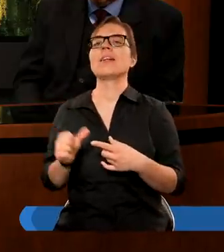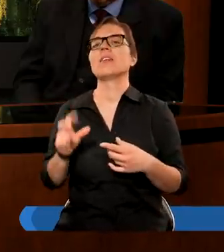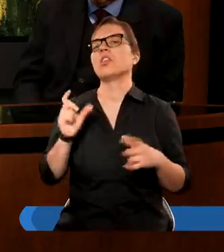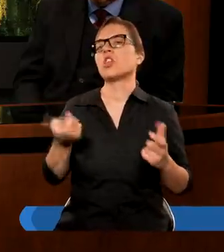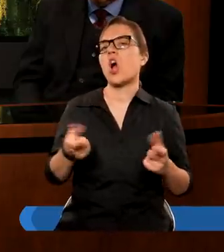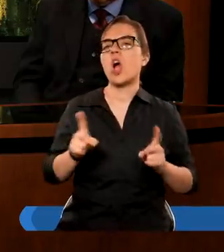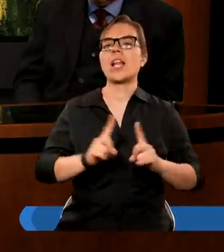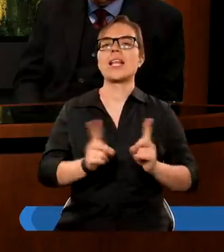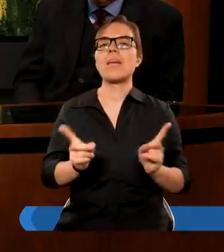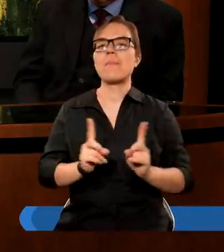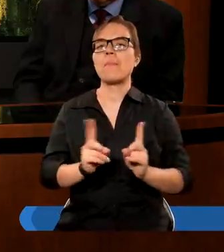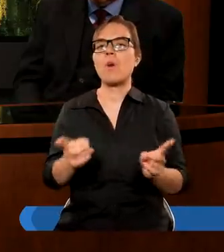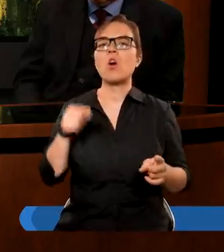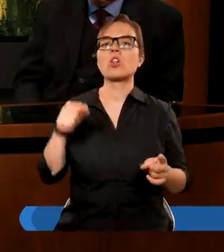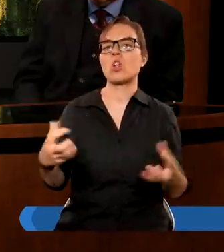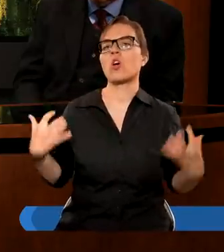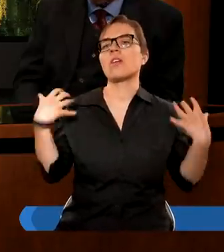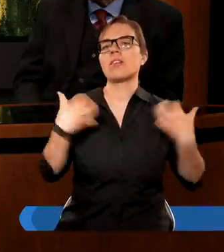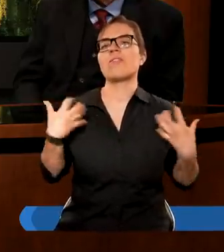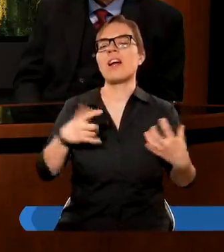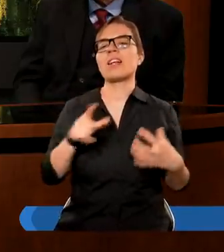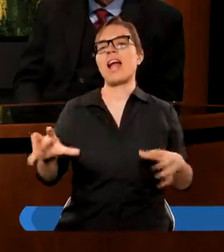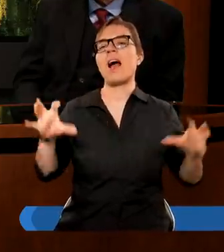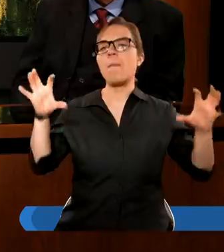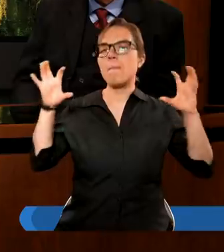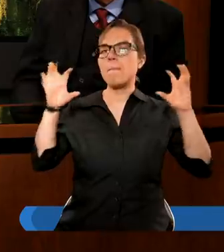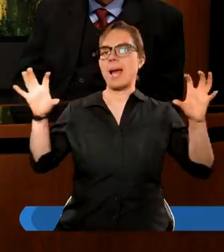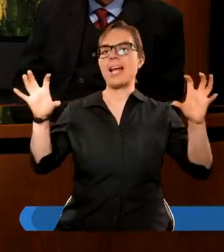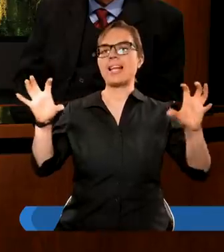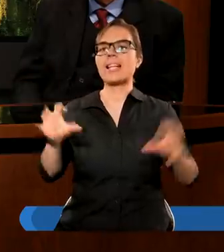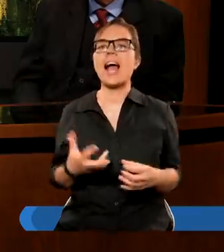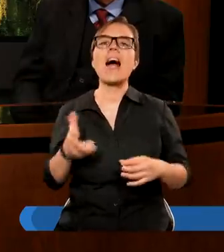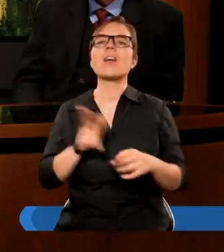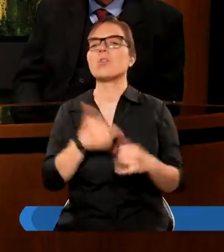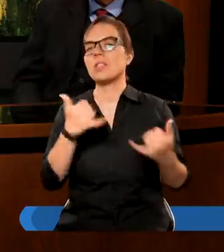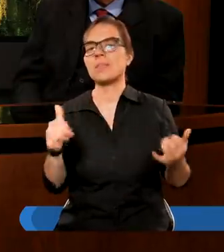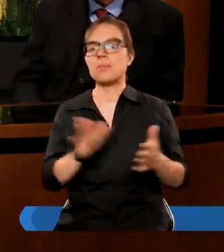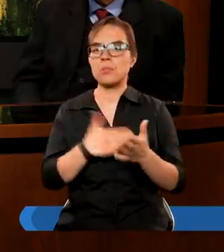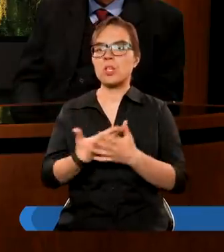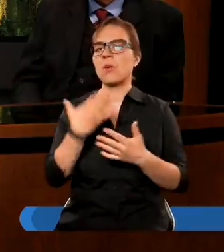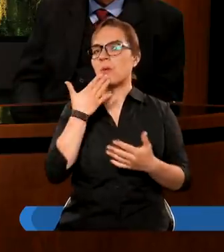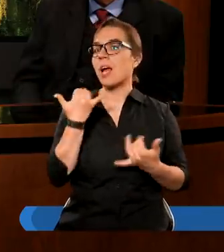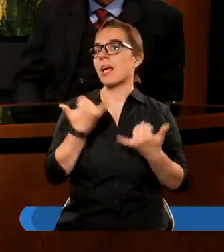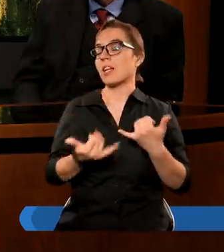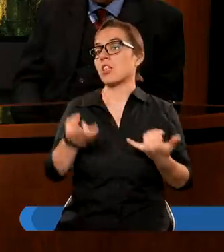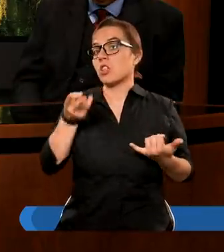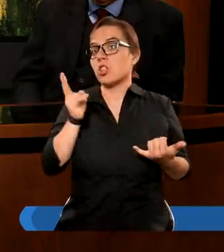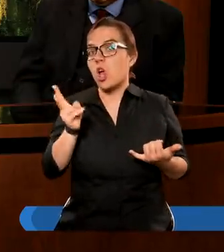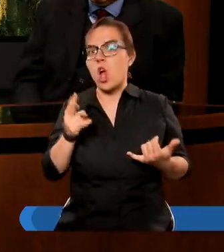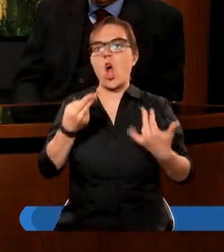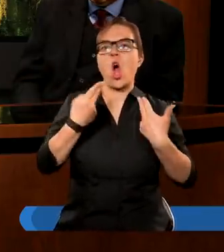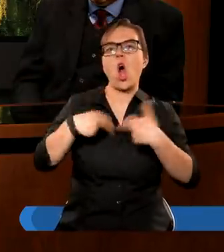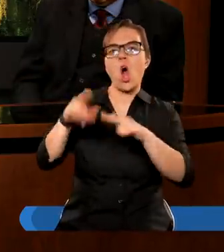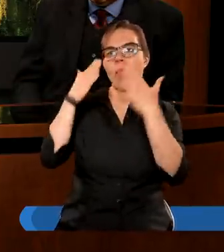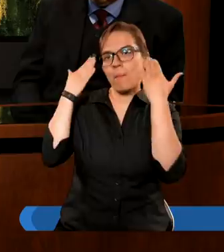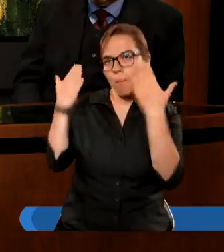co symbolizuje to zwierzę, czy ta bestia, inne przykłady mówią, ale jeśli ktoś odda